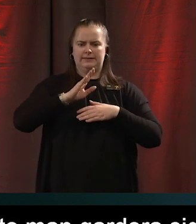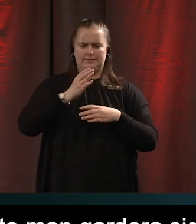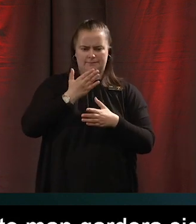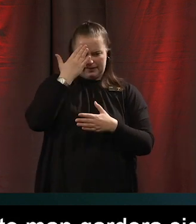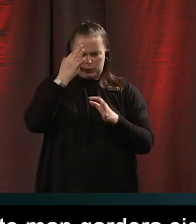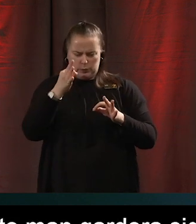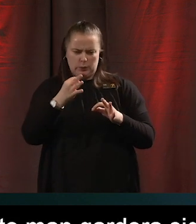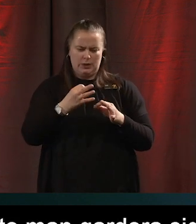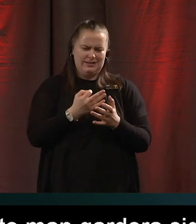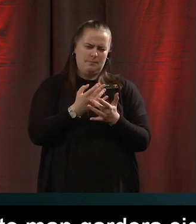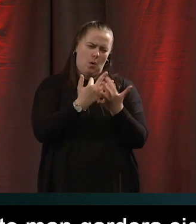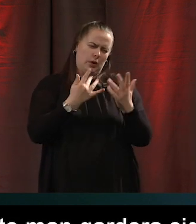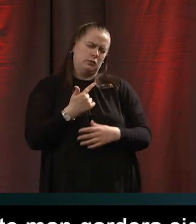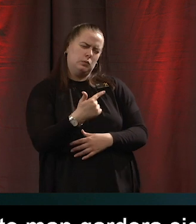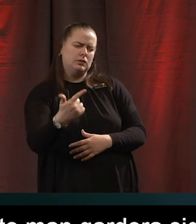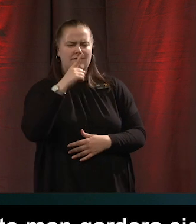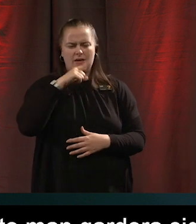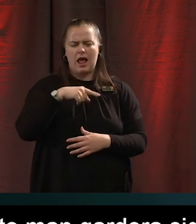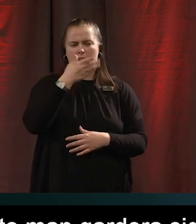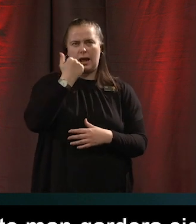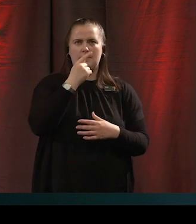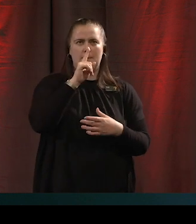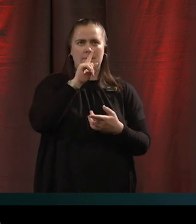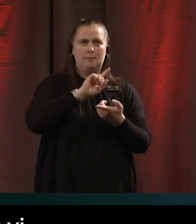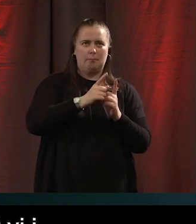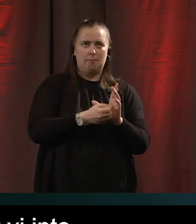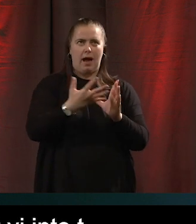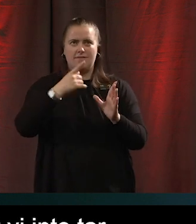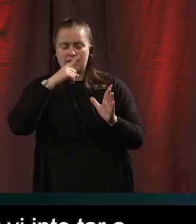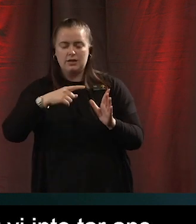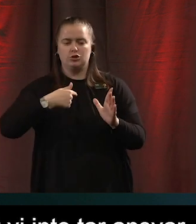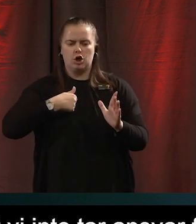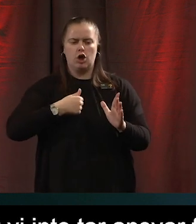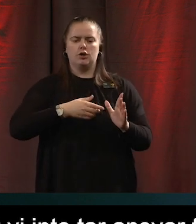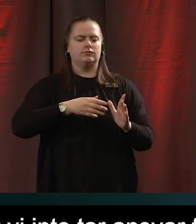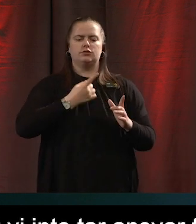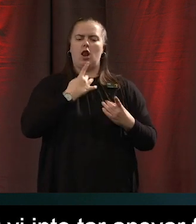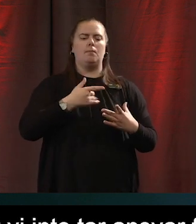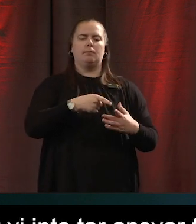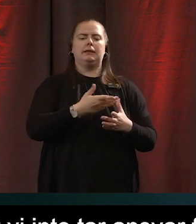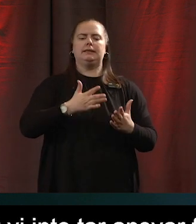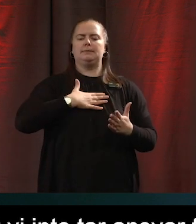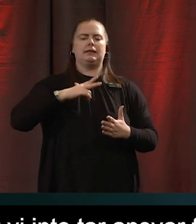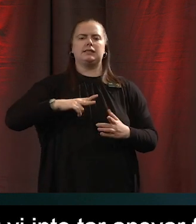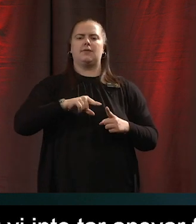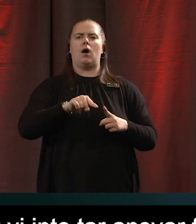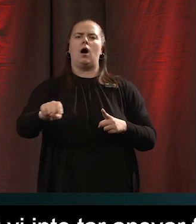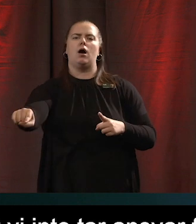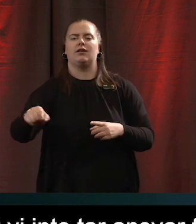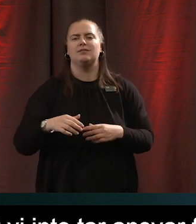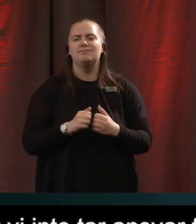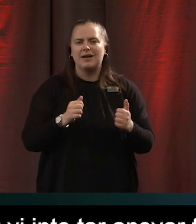att vi kan säga att där tar vi inte ansvar för. Så i alla andra system där det är lite underförstått att jo men det här ska